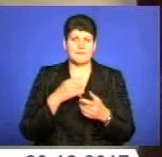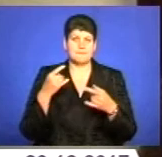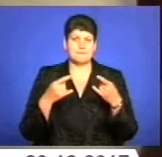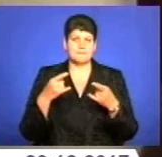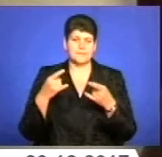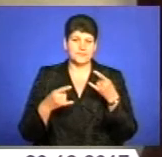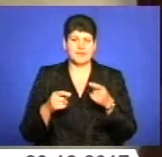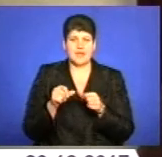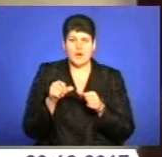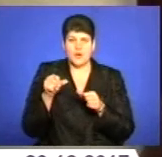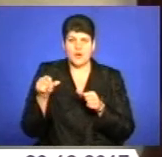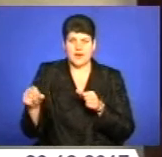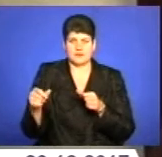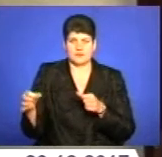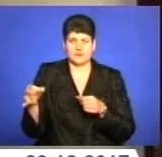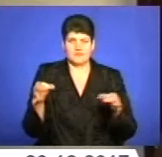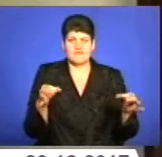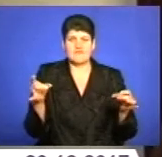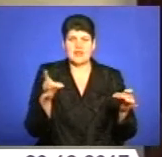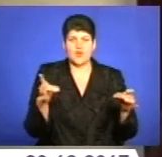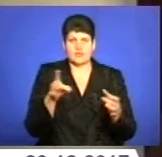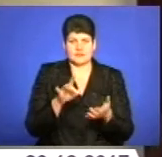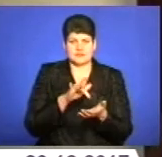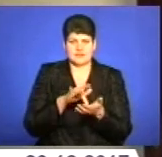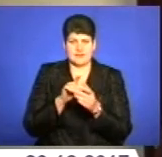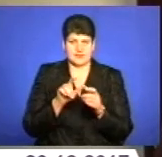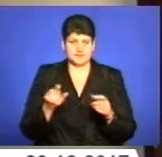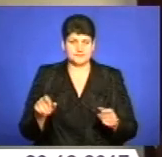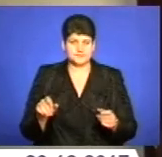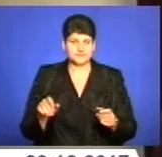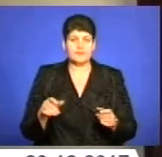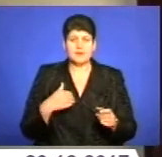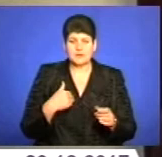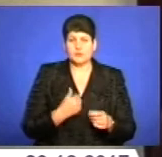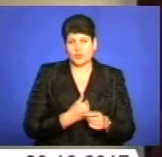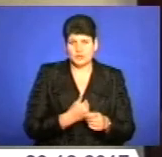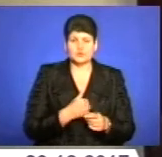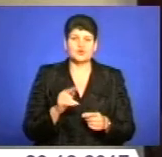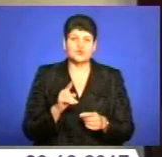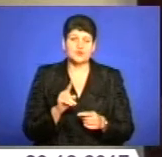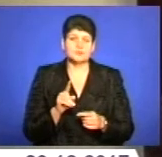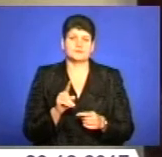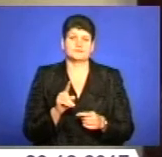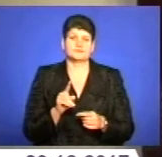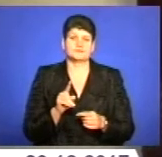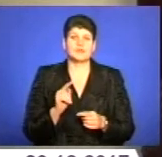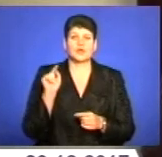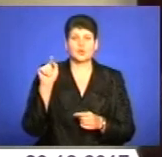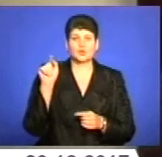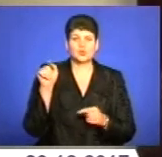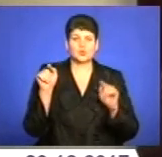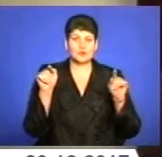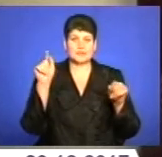нашого краю, в районних центрах. І тому мені би хотілося, щоб все-таки туди ми